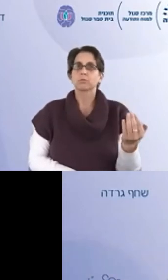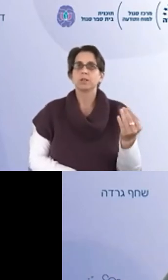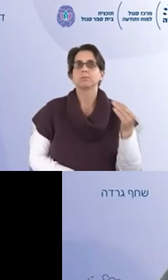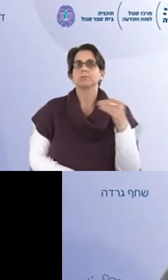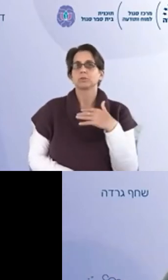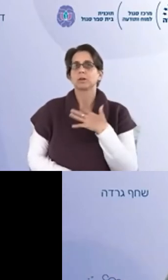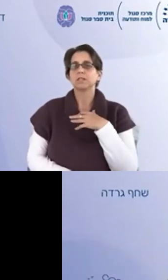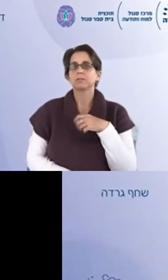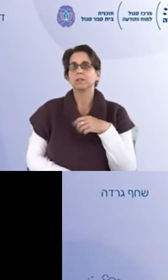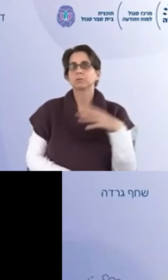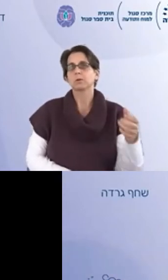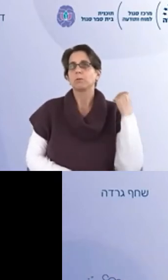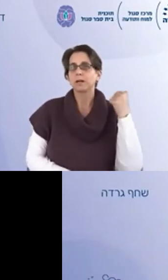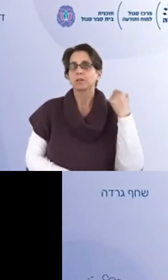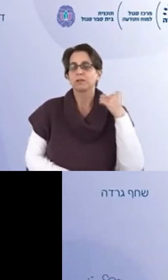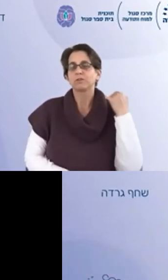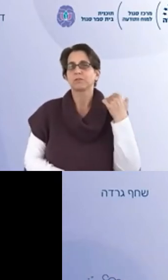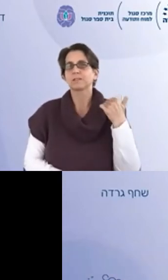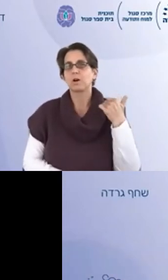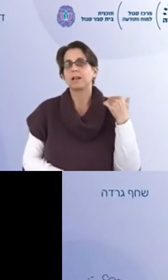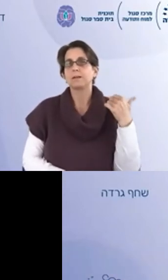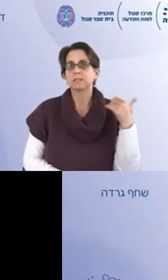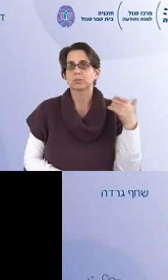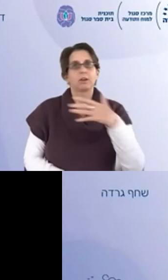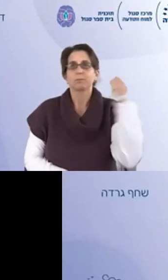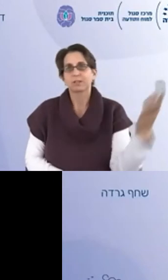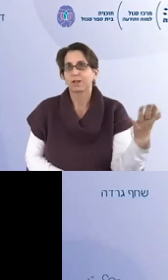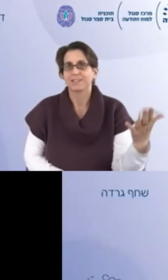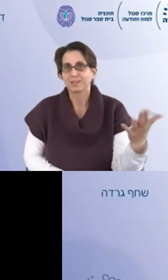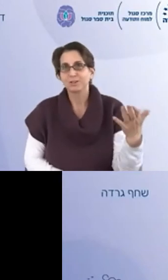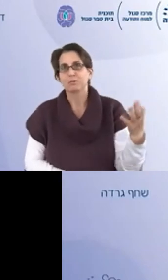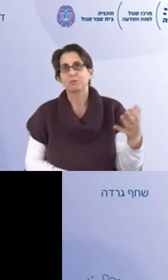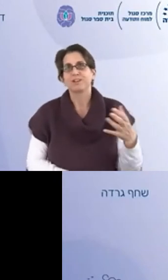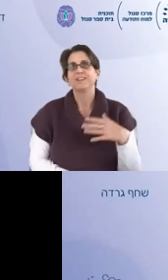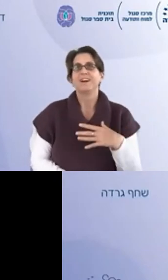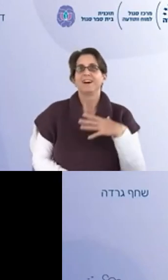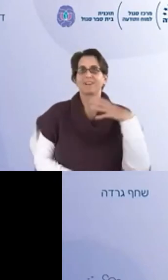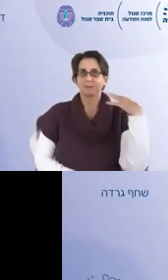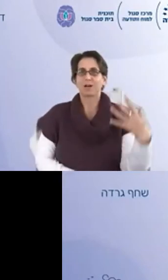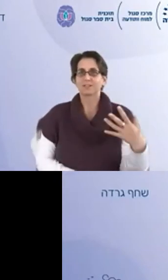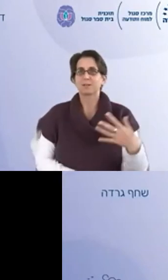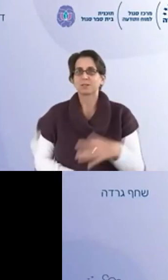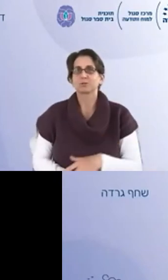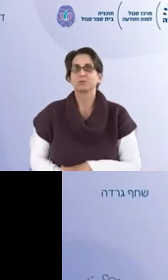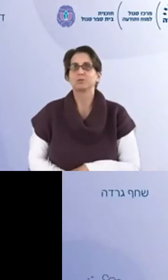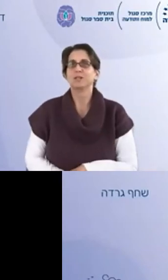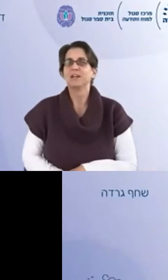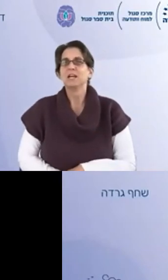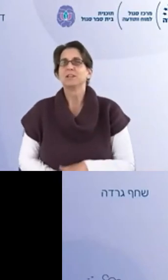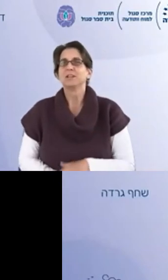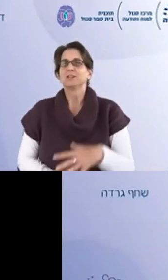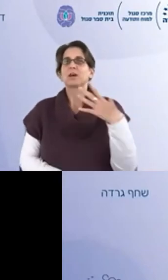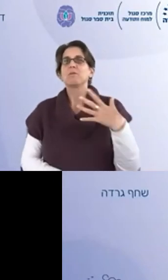עצמי לכיוונים יותר מי טבעי שזה במקום להרים טלפון ולצרוח על האימא הזאת אני לא יודעת מה אתה הולך לעשות איתי כמובן אבל אני מניחה שזה יהיה משהו